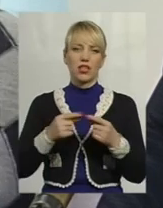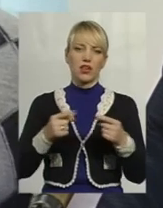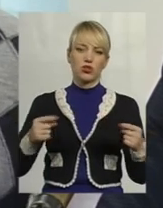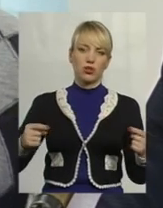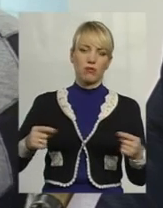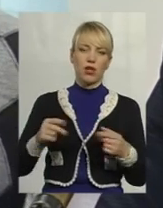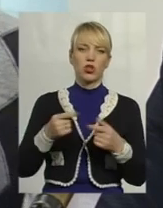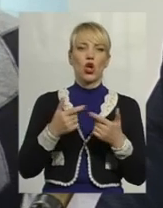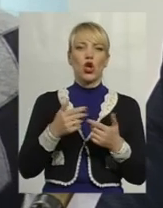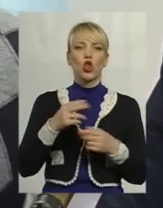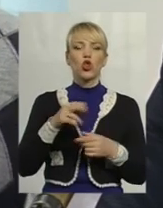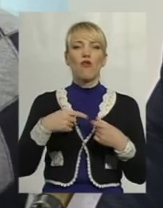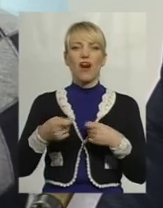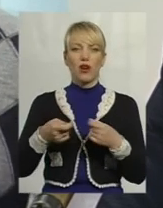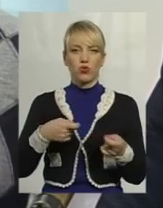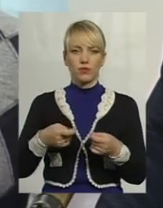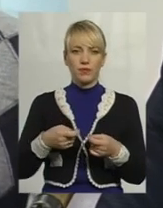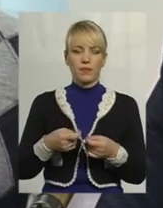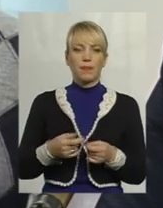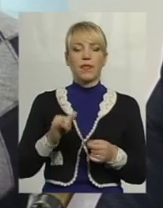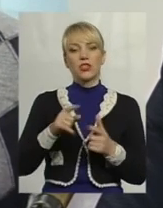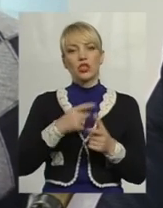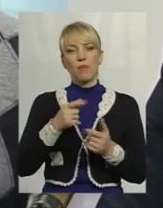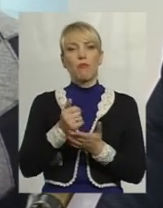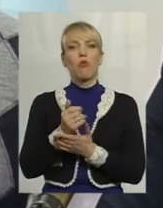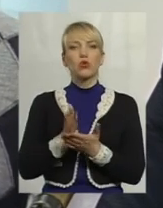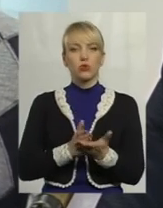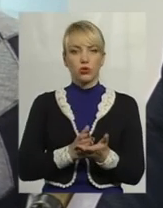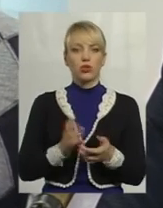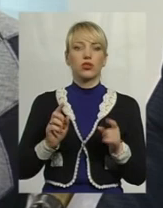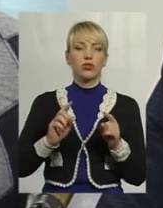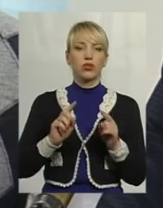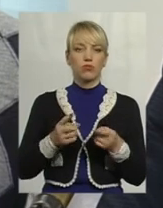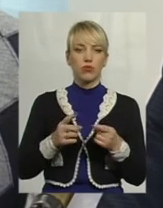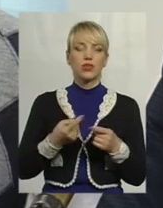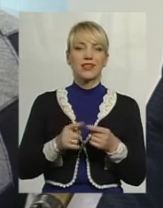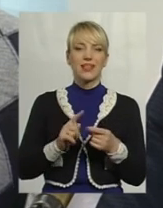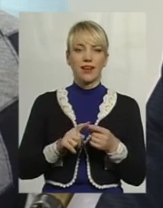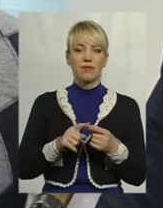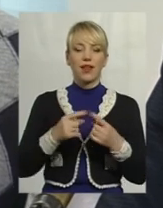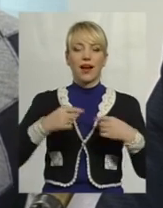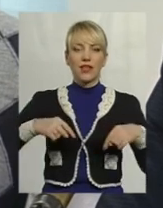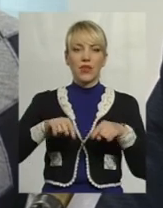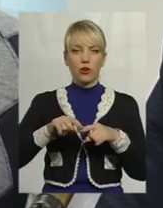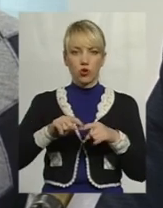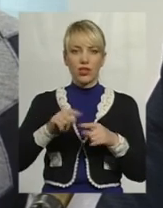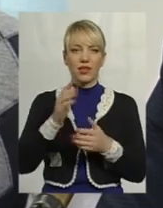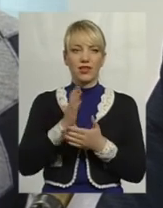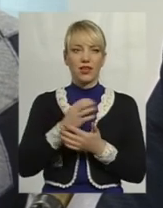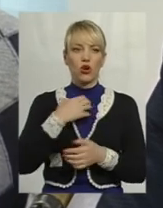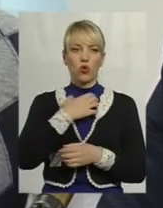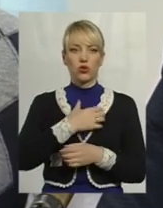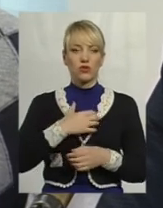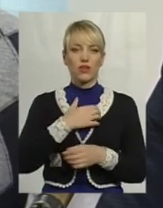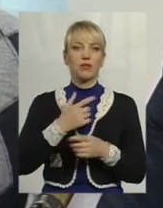розширення асортименту надання послуг. Тому саме і ця категорія є основними,